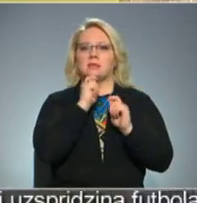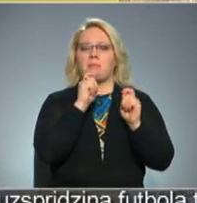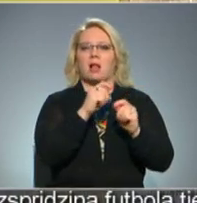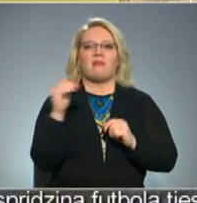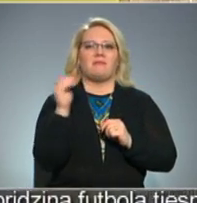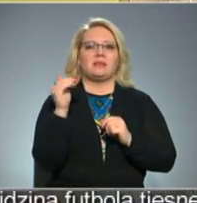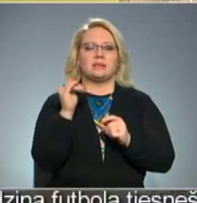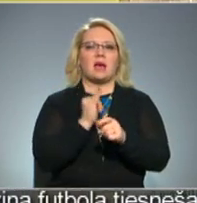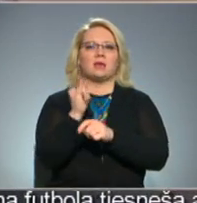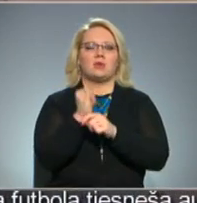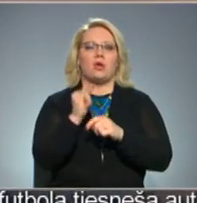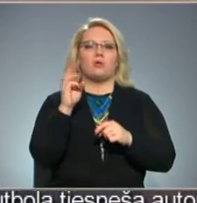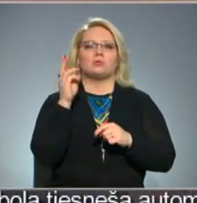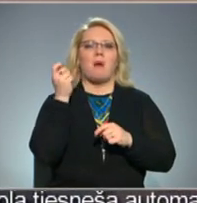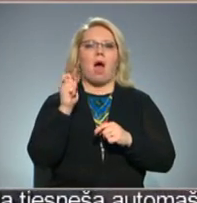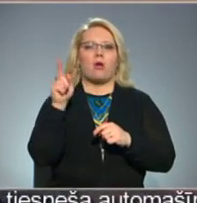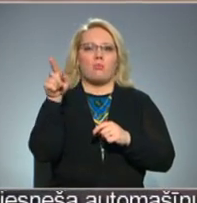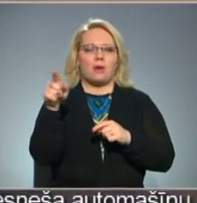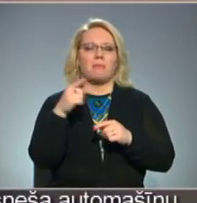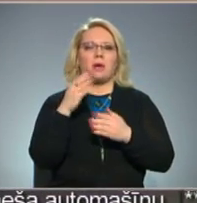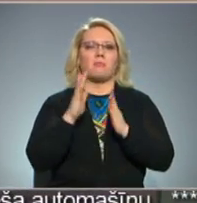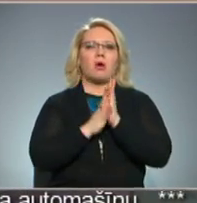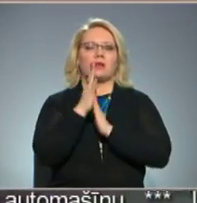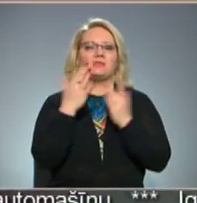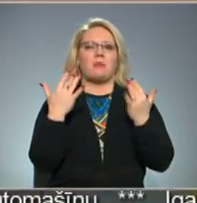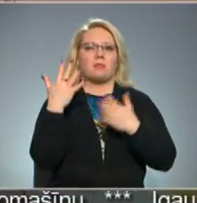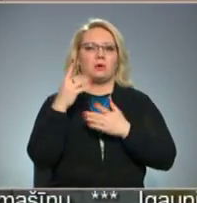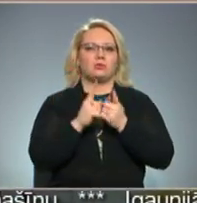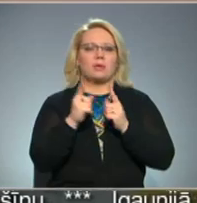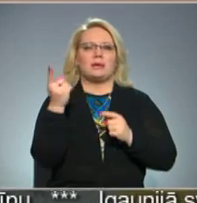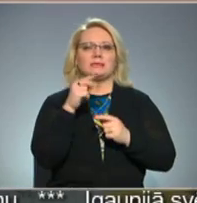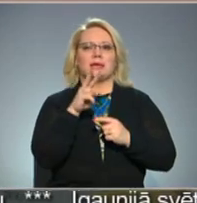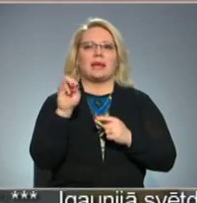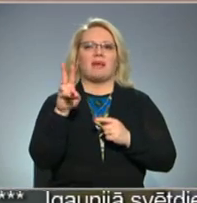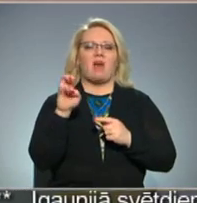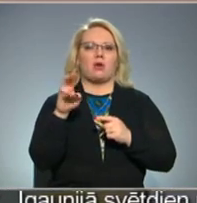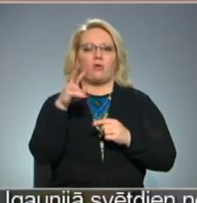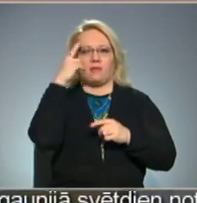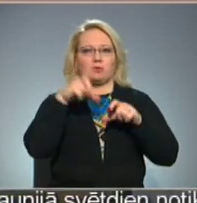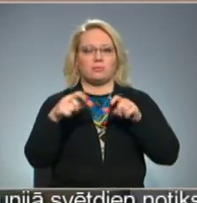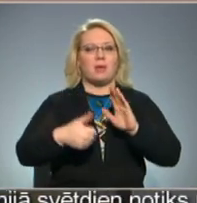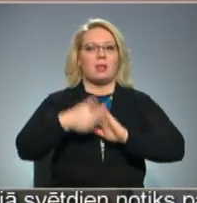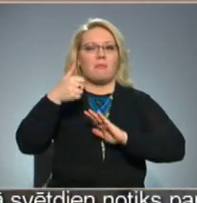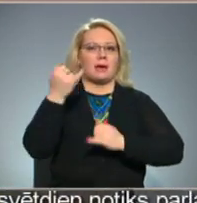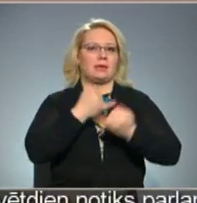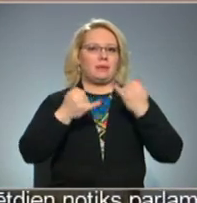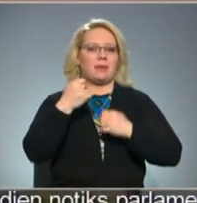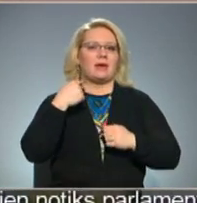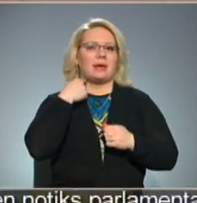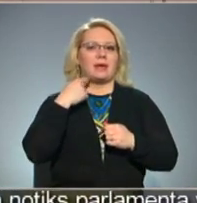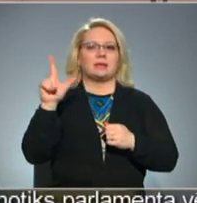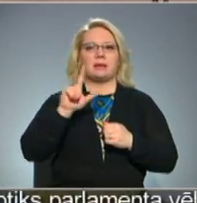fizikā aizceļoju uz Mārupi, bet progresīvākā matemātikas skolotāja ir Skrīveru vidusskolā. Bet labākais ķīmiķis Rīgas